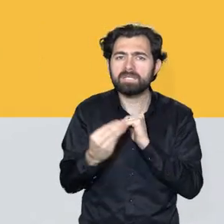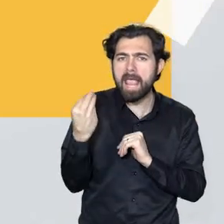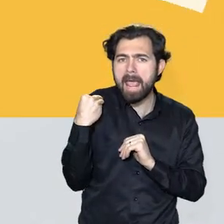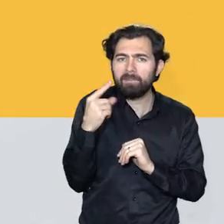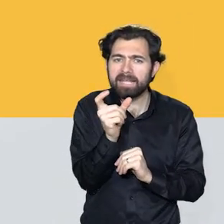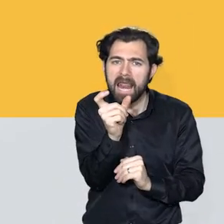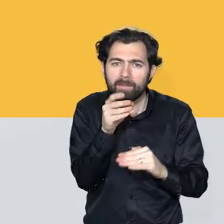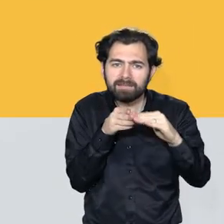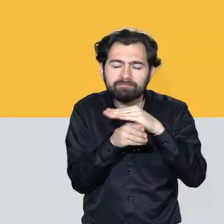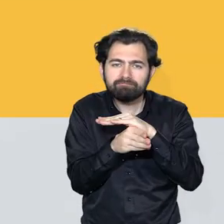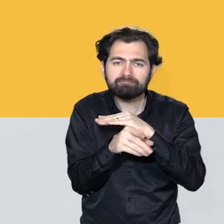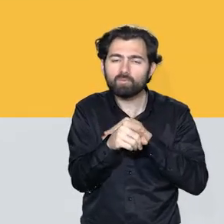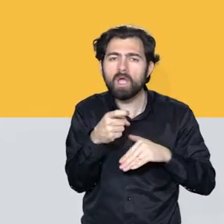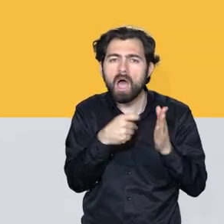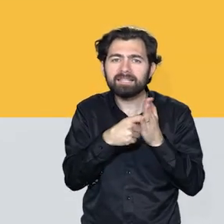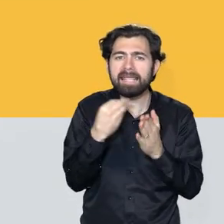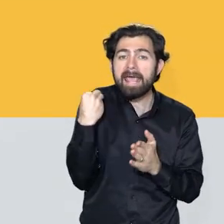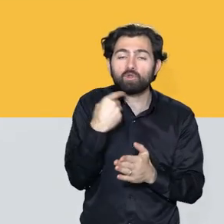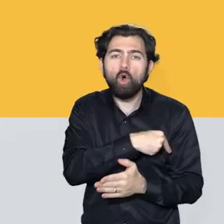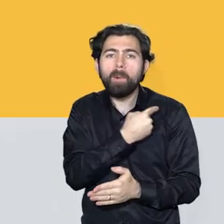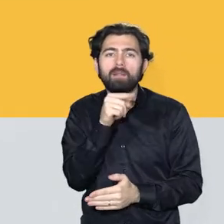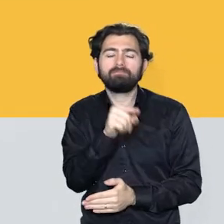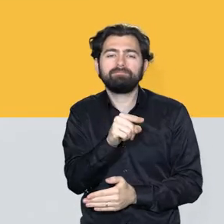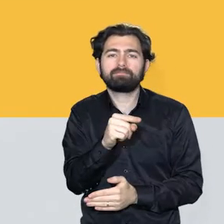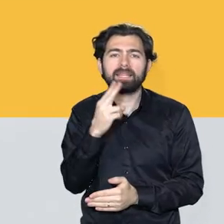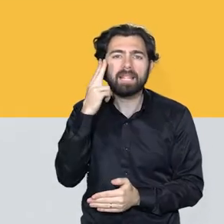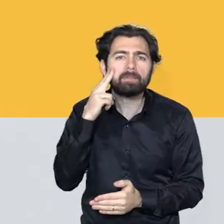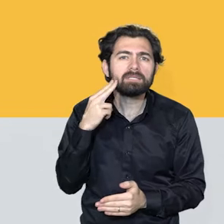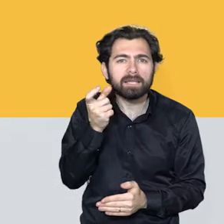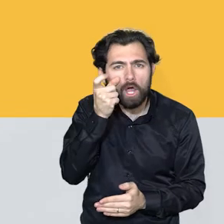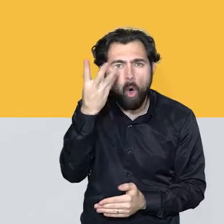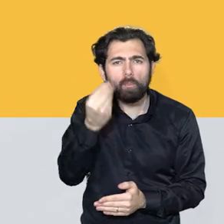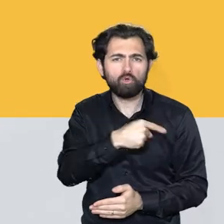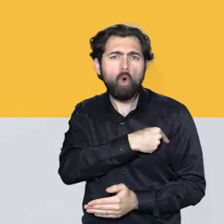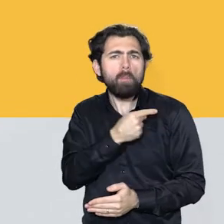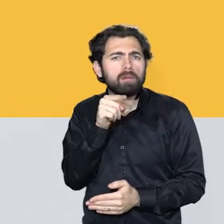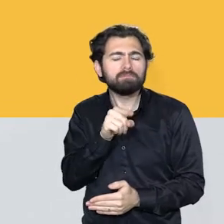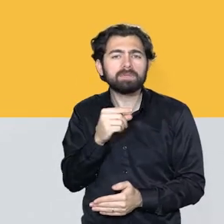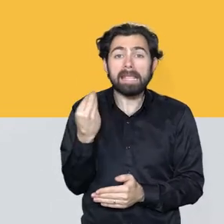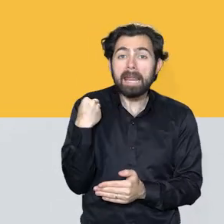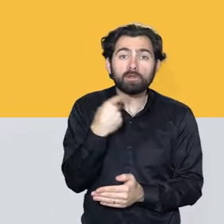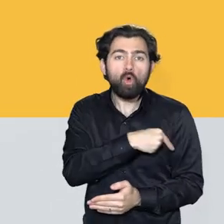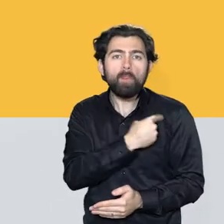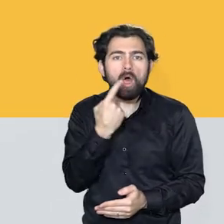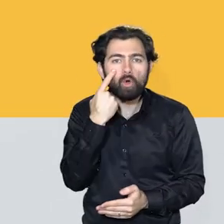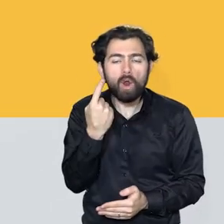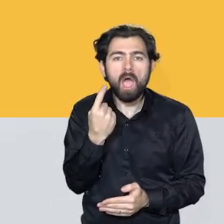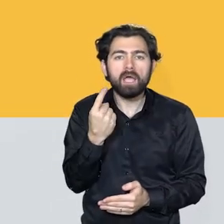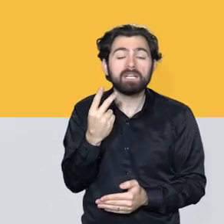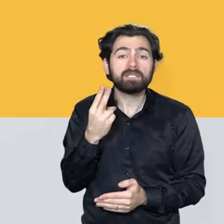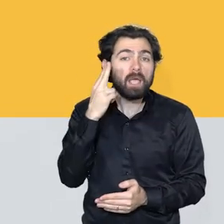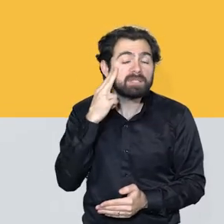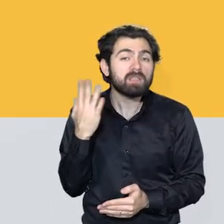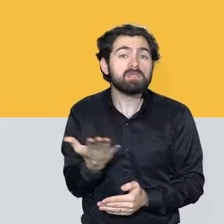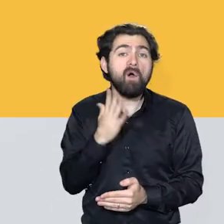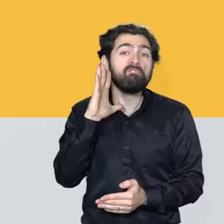kavram girdi. Yeni normal. Hijyenimize dikkat etmek normal bir davranıştı. Yeni normalimiz hijyenimize daha fazla